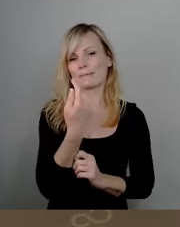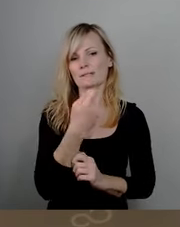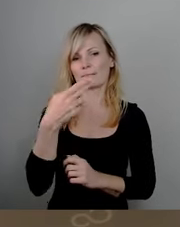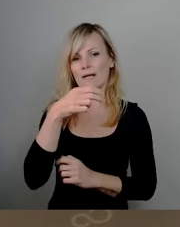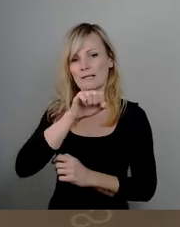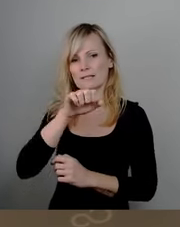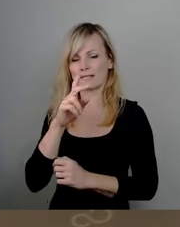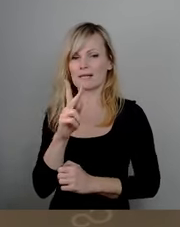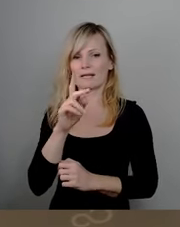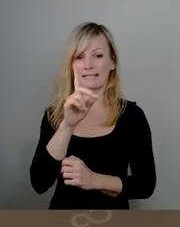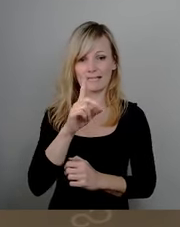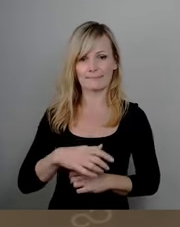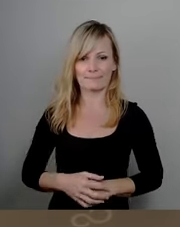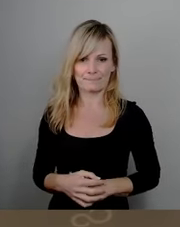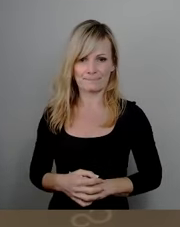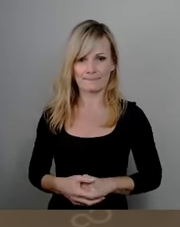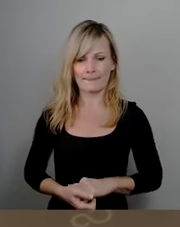Und bitte hier um das Stimmzeichen.